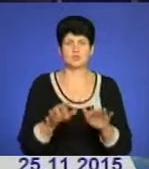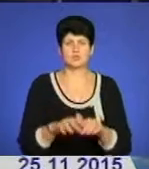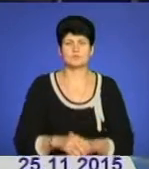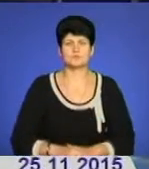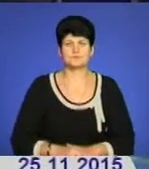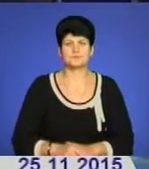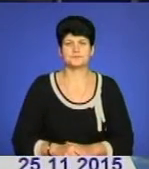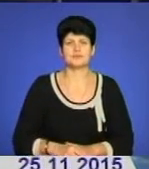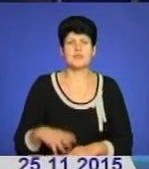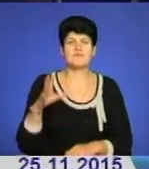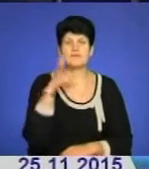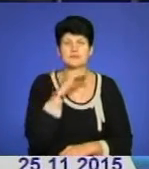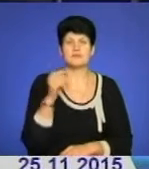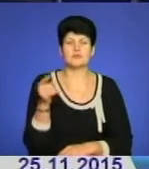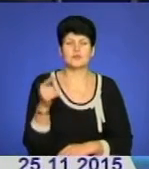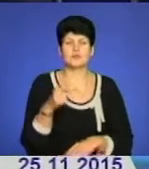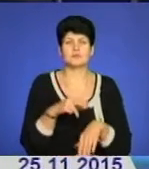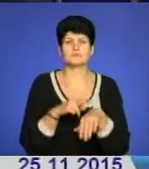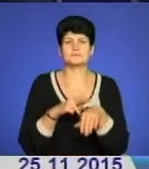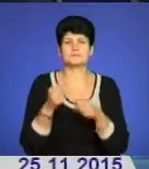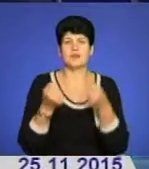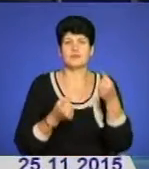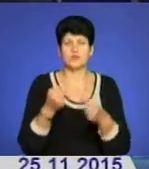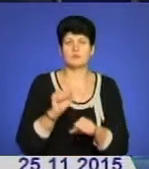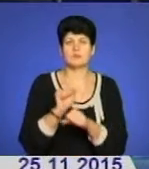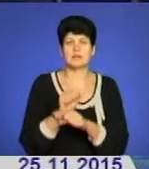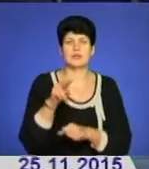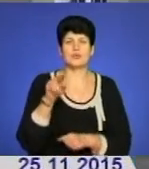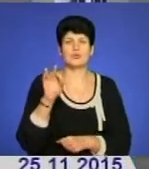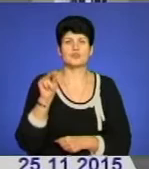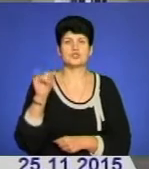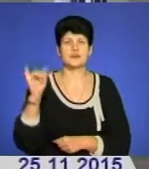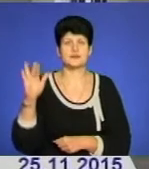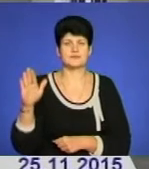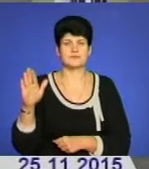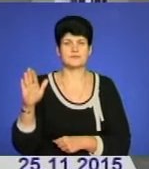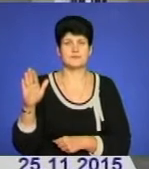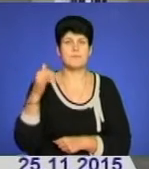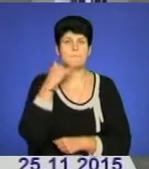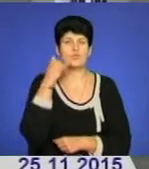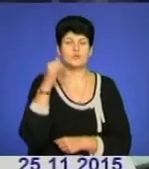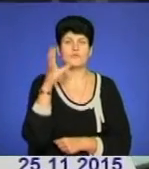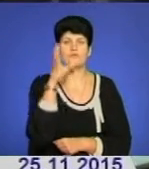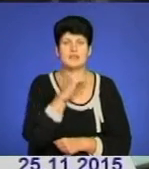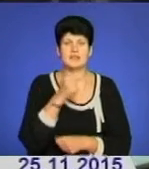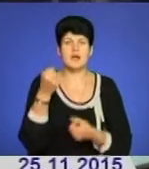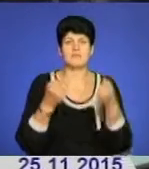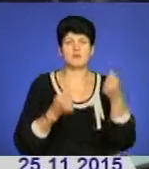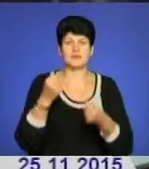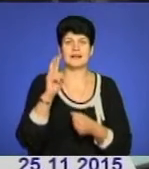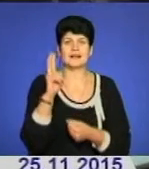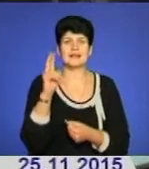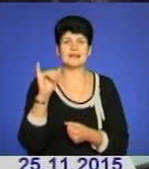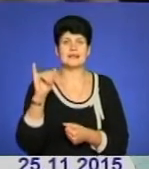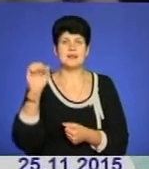Викрадений в Тернополі автомобіль поліцейські зупинили в Почаєві. Повідомлення про викрадення автомобіля марки Кіа